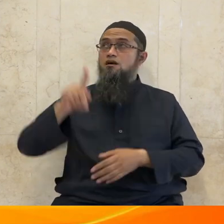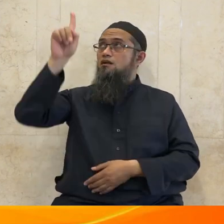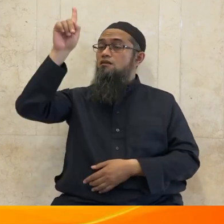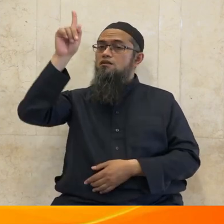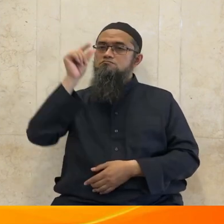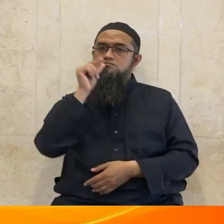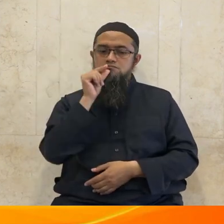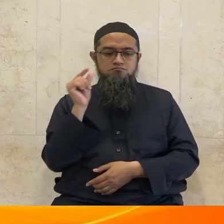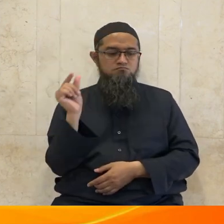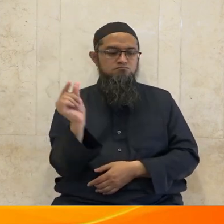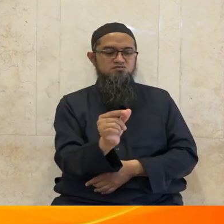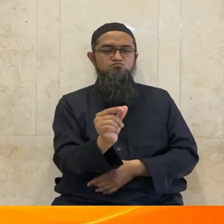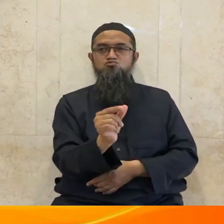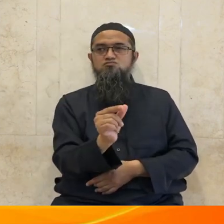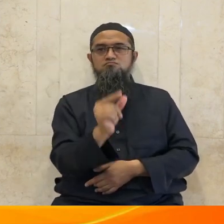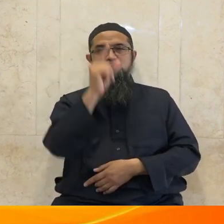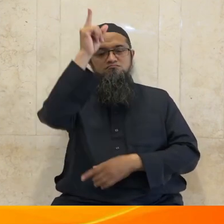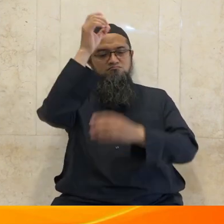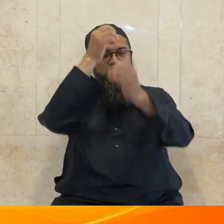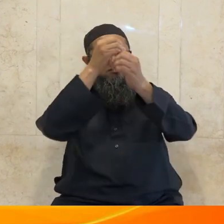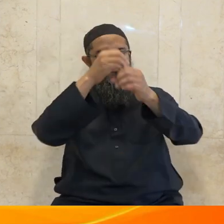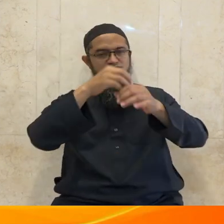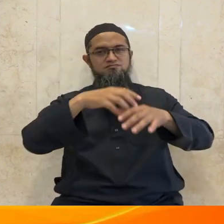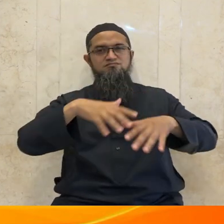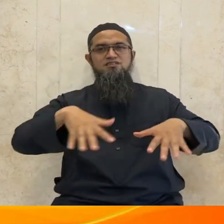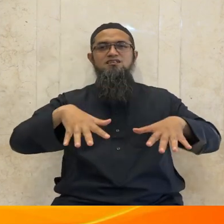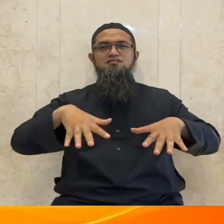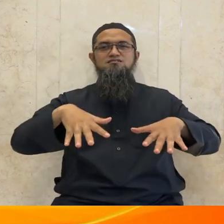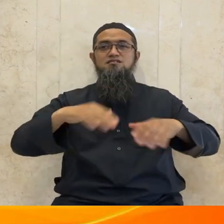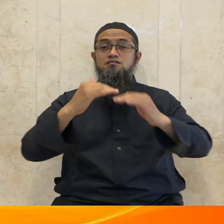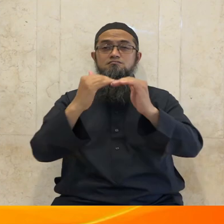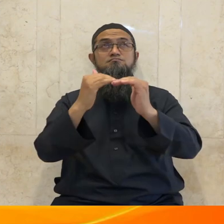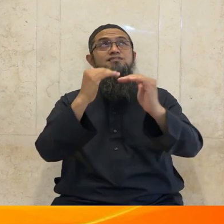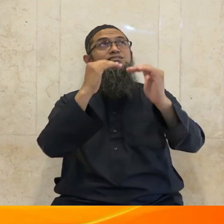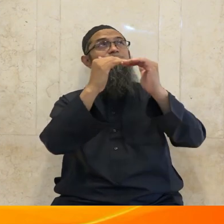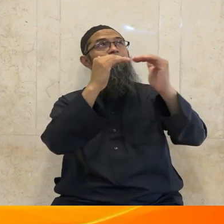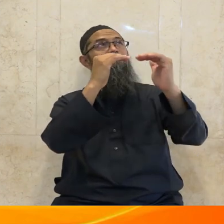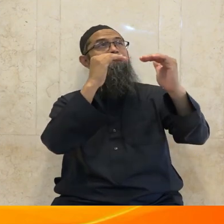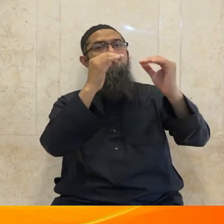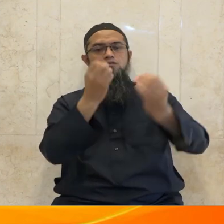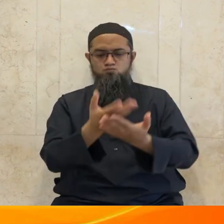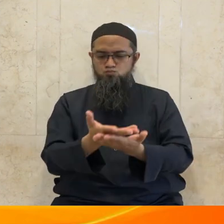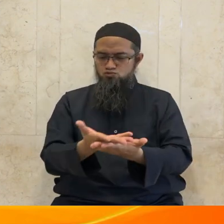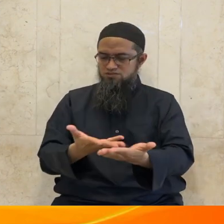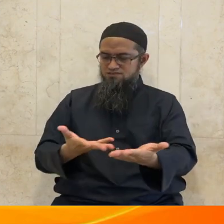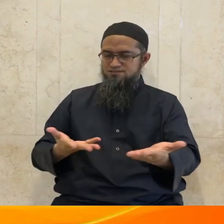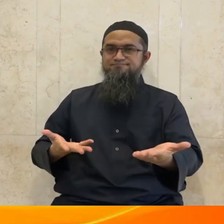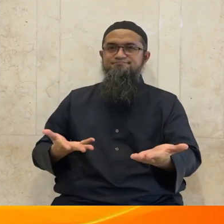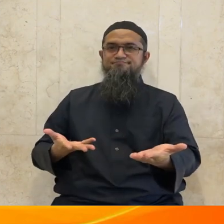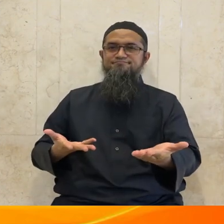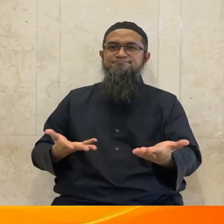serta pergantian siang dan malam atau fenomena alam yang penuh menjadi perhatian manusia